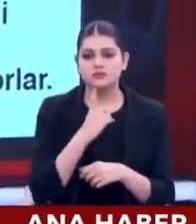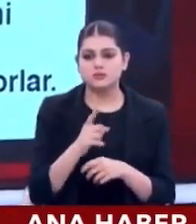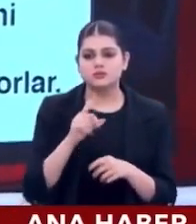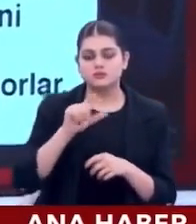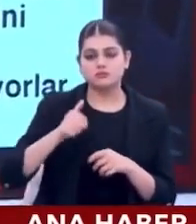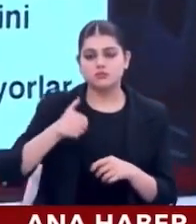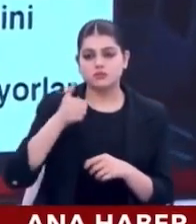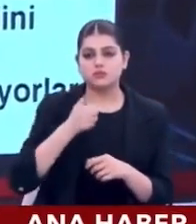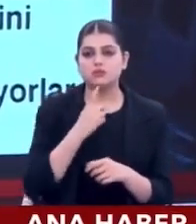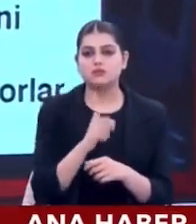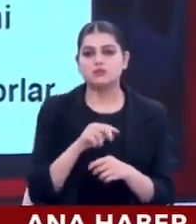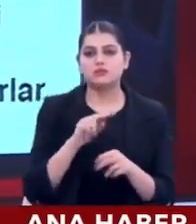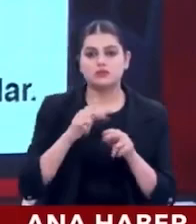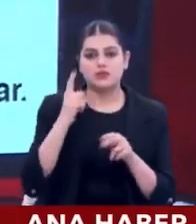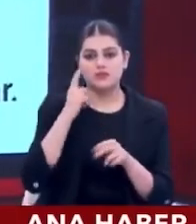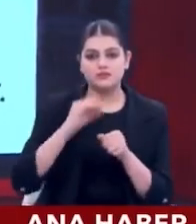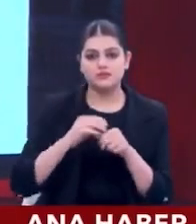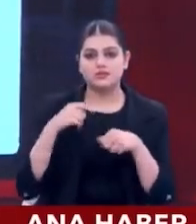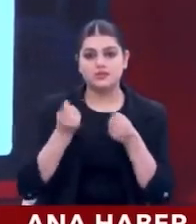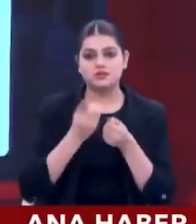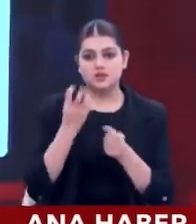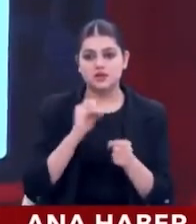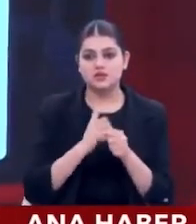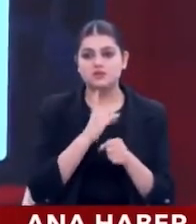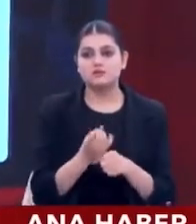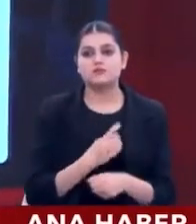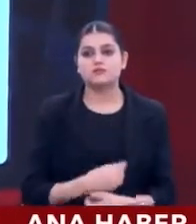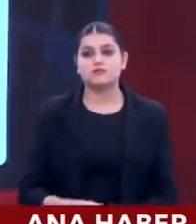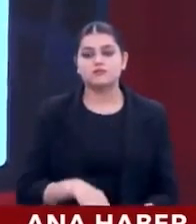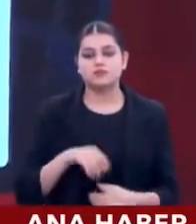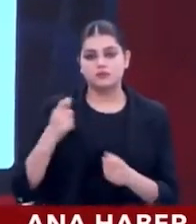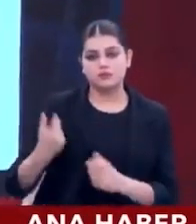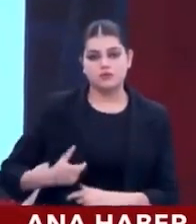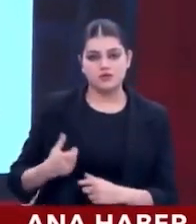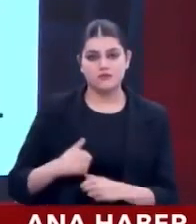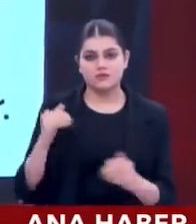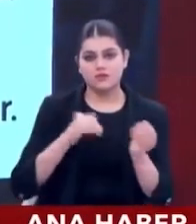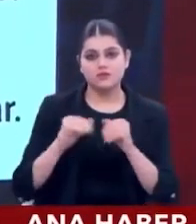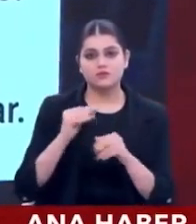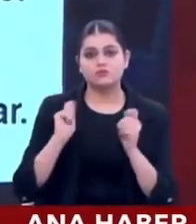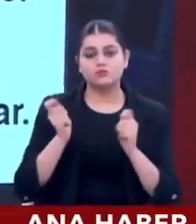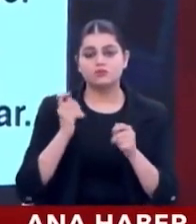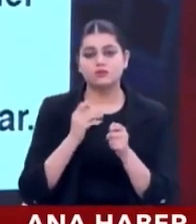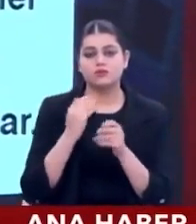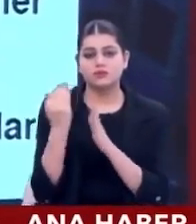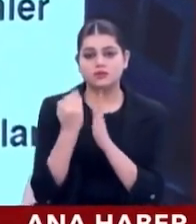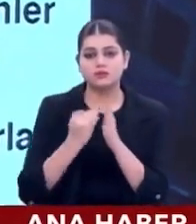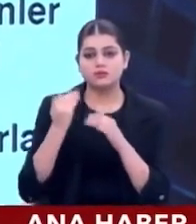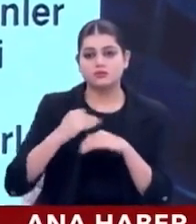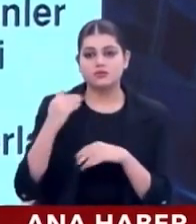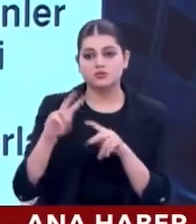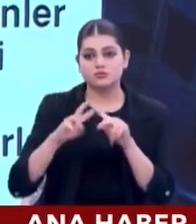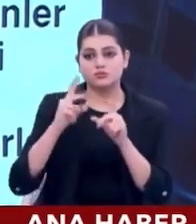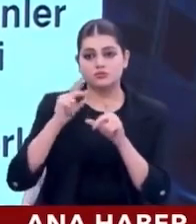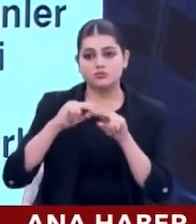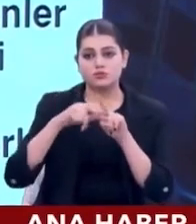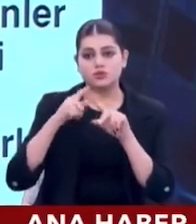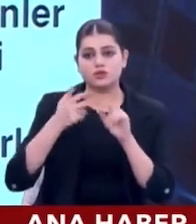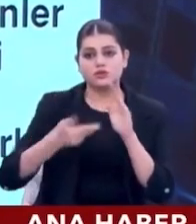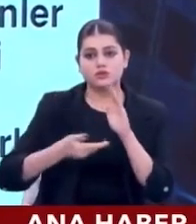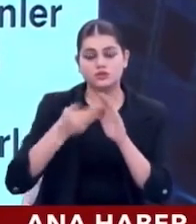Sayın Cumhurbaşkanı'nın kamu veya işe alımlarda görevinin getirdiği zorunlulukların dışında mülakat